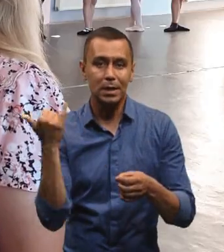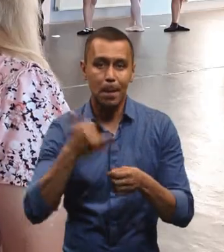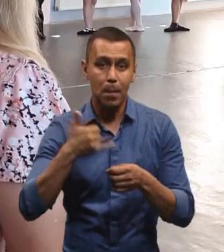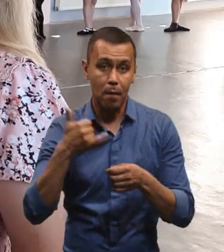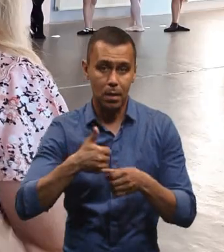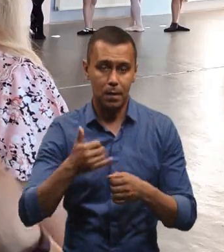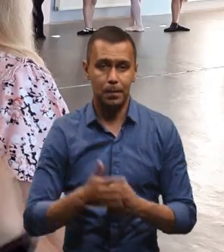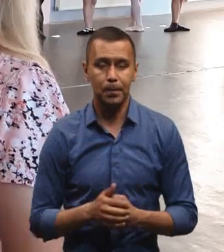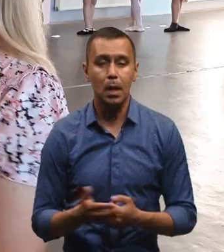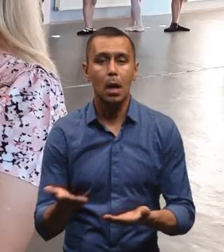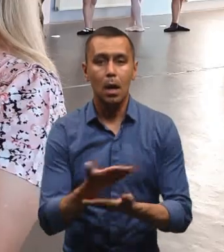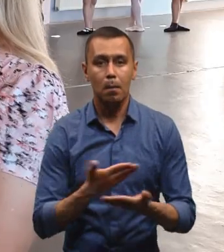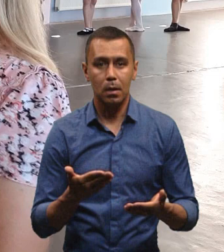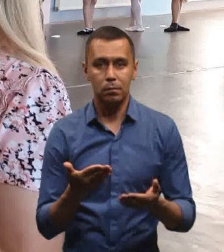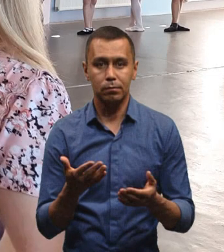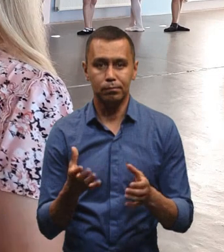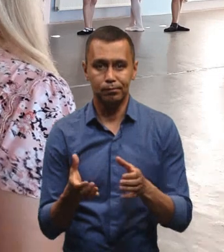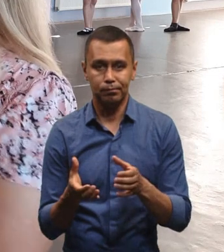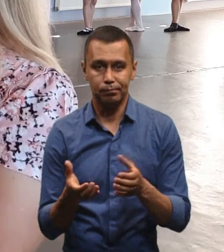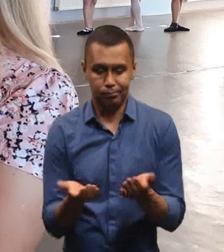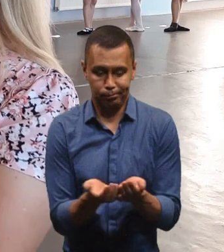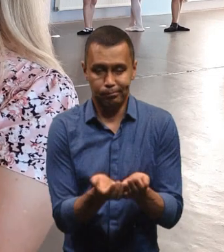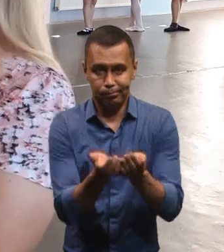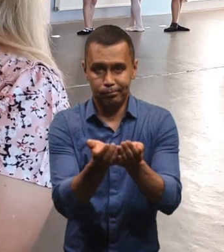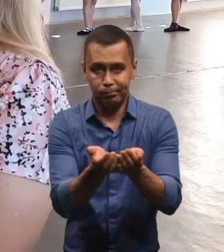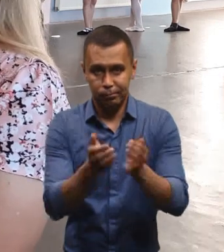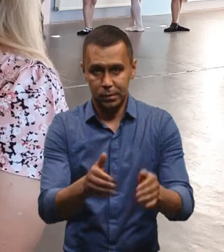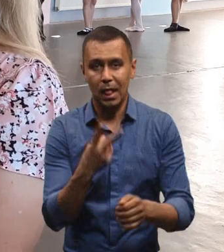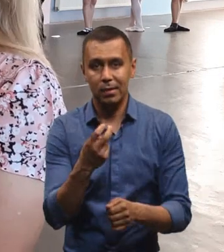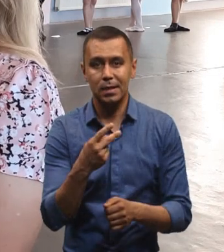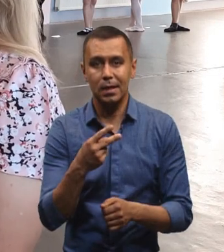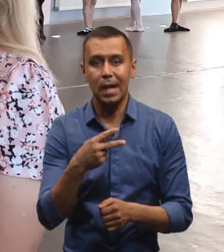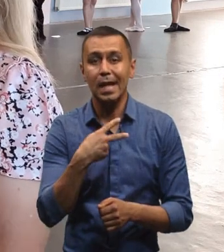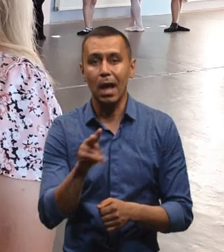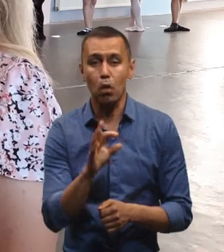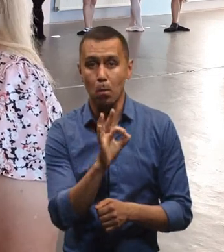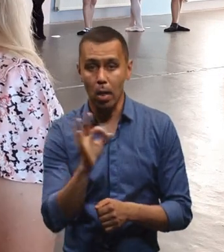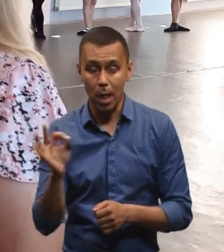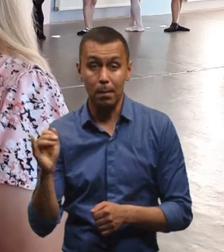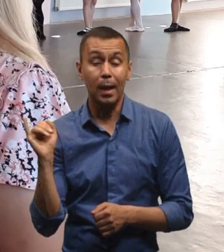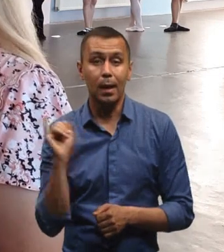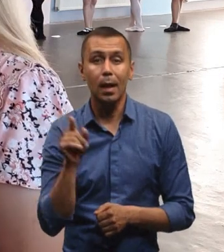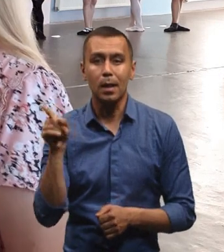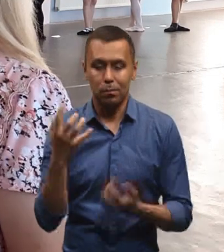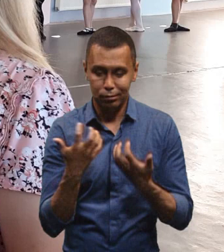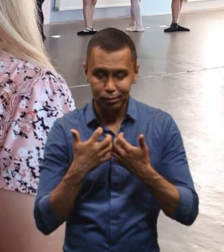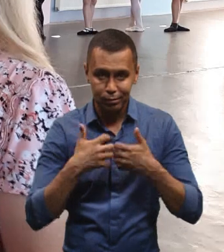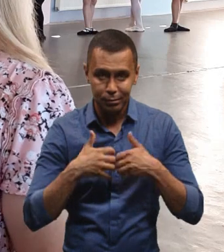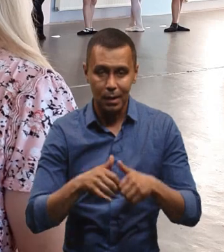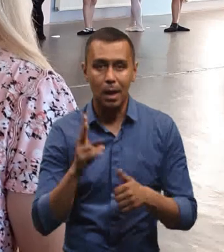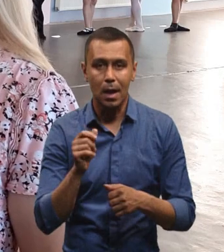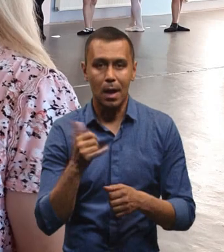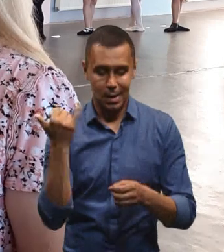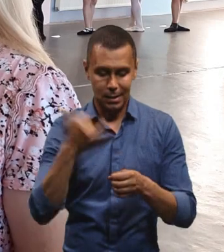Валентина Мандзій. Ми висипали ж меню там 200 євро монетами і там рахували на